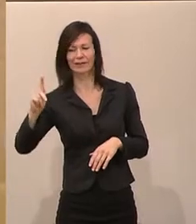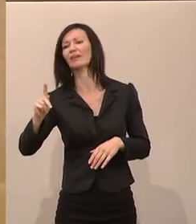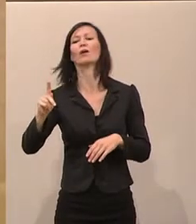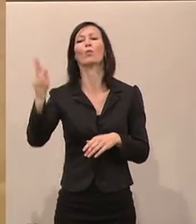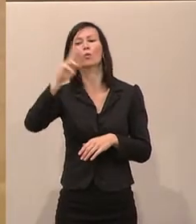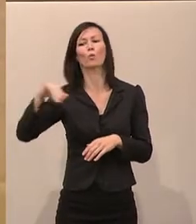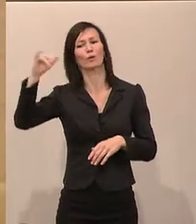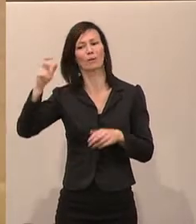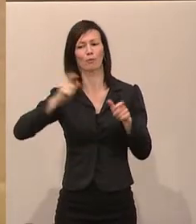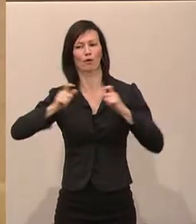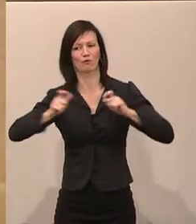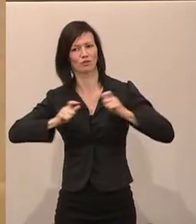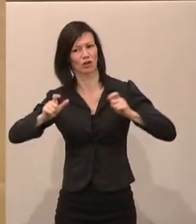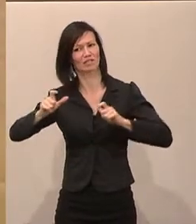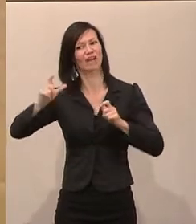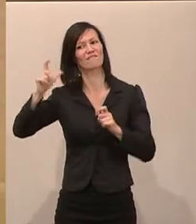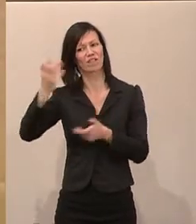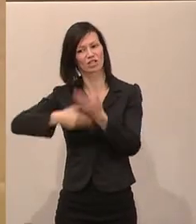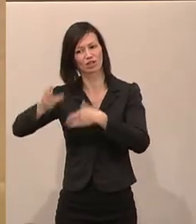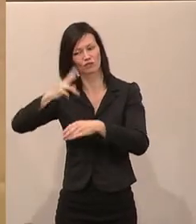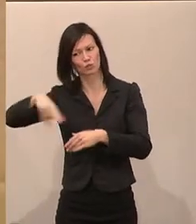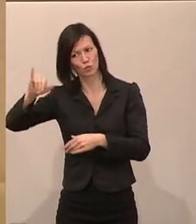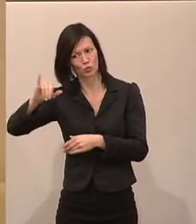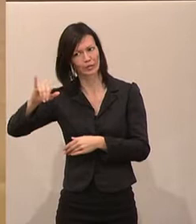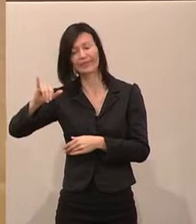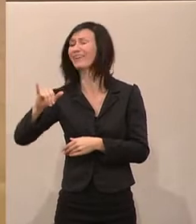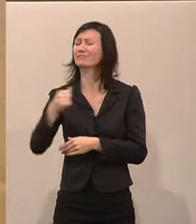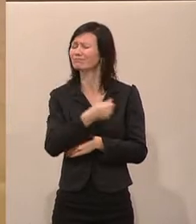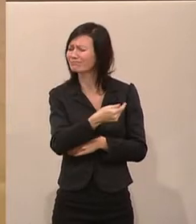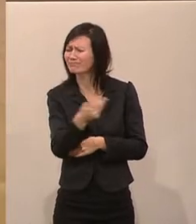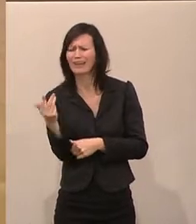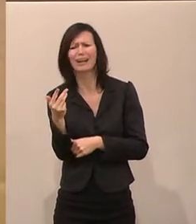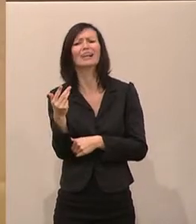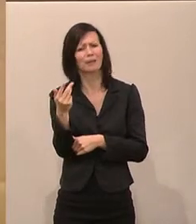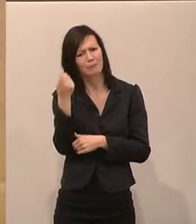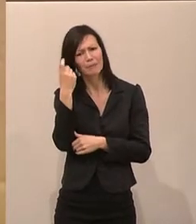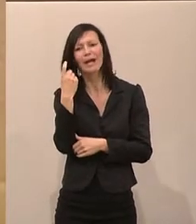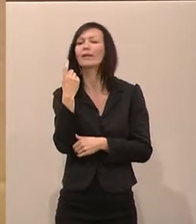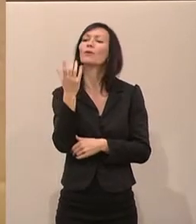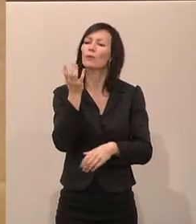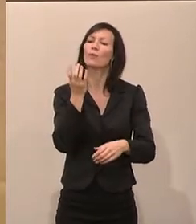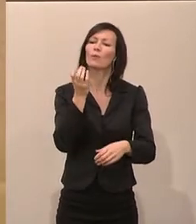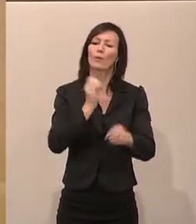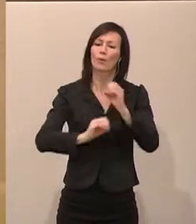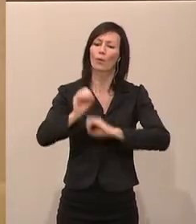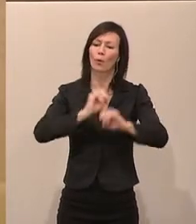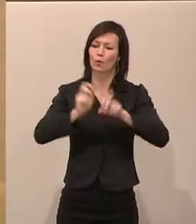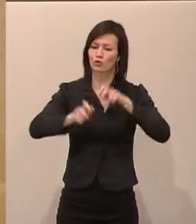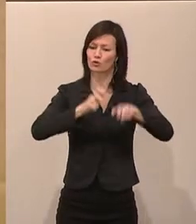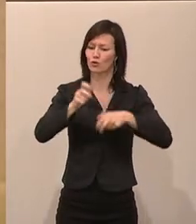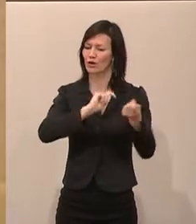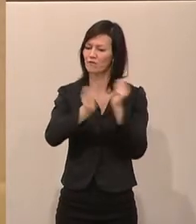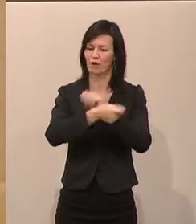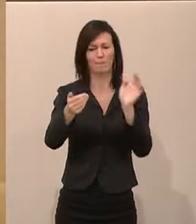Universitätsprofessorin der WU, Dr. Sigrid Stagl, Sie alle treten für die Ökosteuerreform ein. Selbst aus Ihren